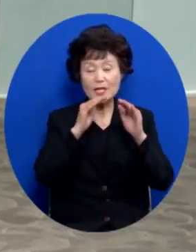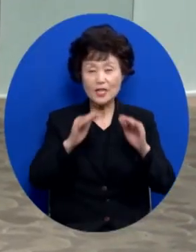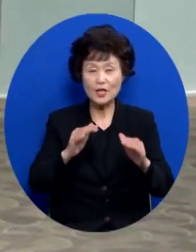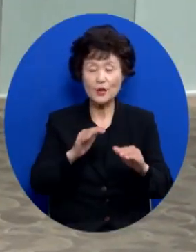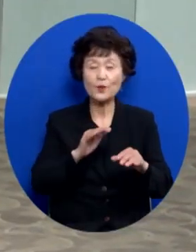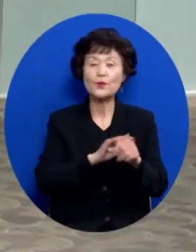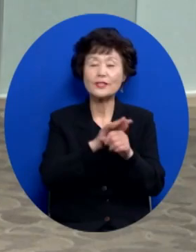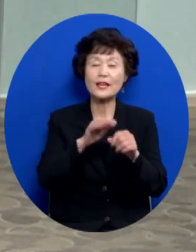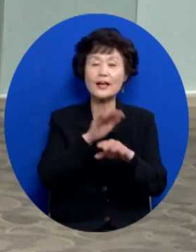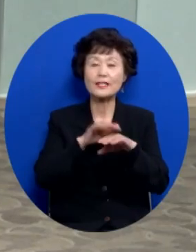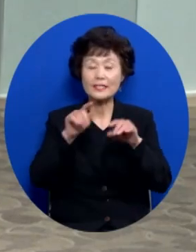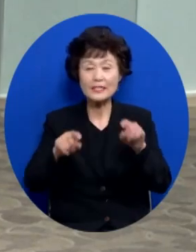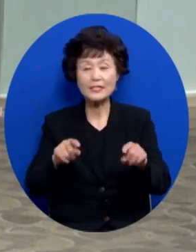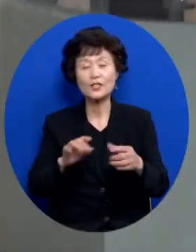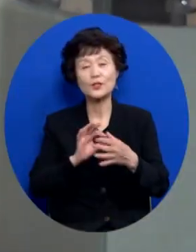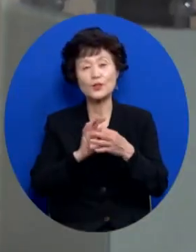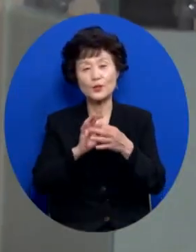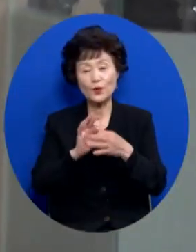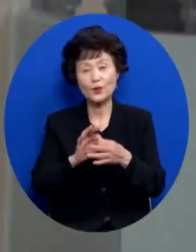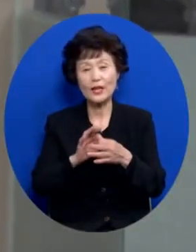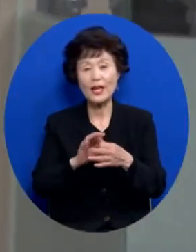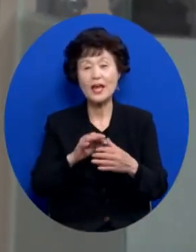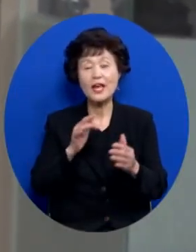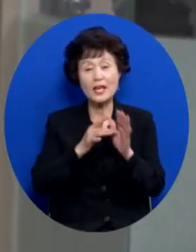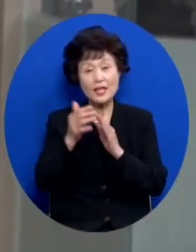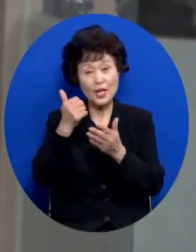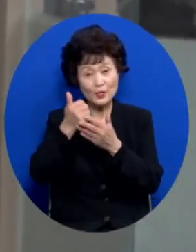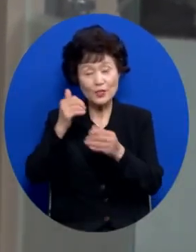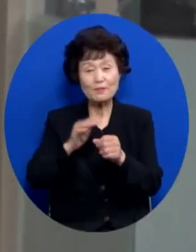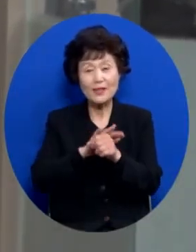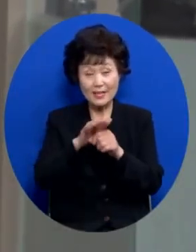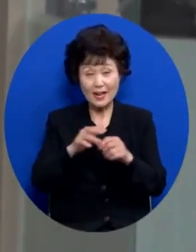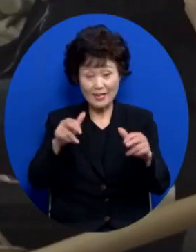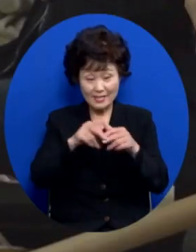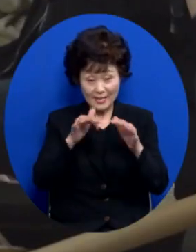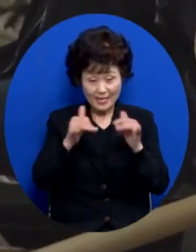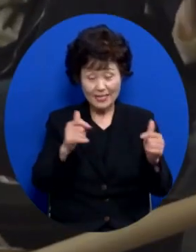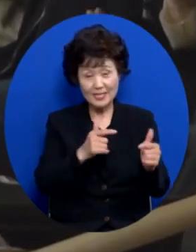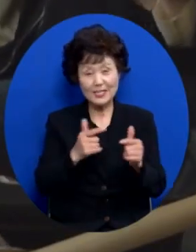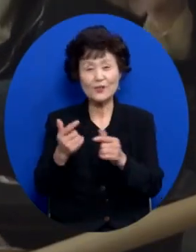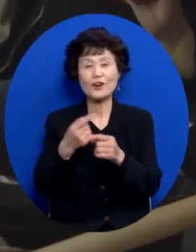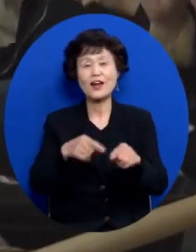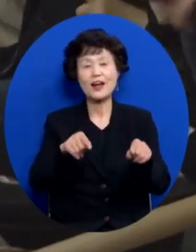식사섬김과 나들이를 통해 예수님의 사랑을 장애인들과 함께 나눴습니다.